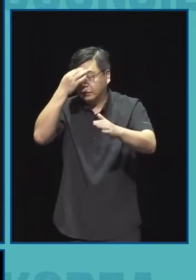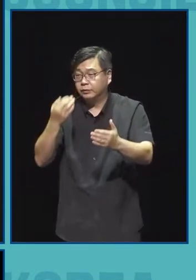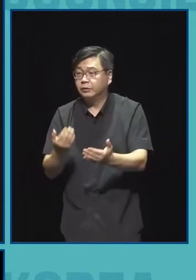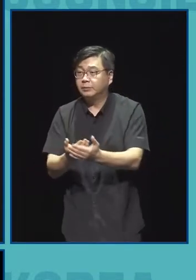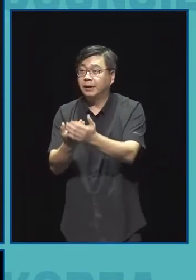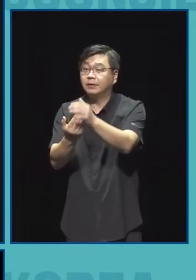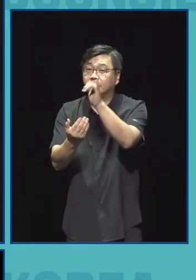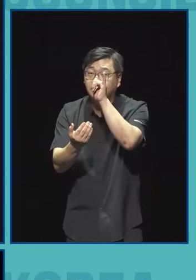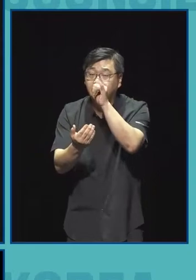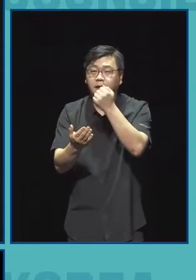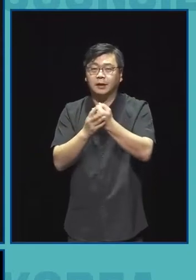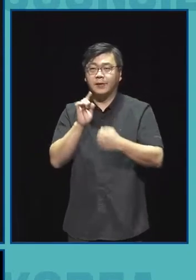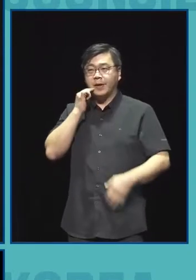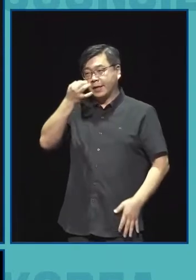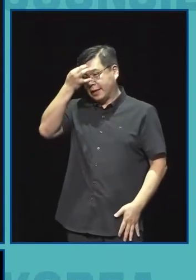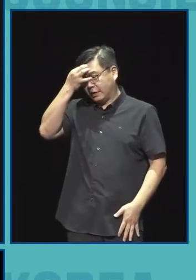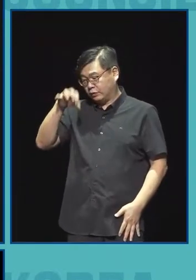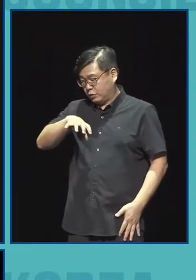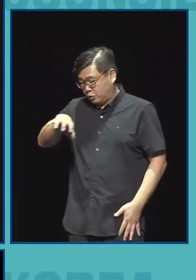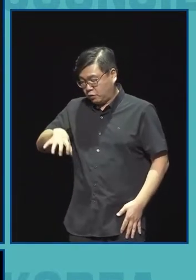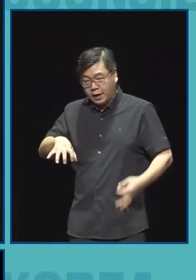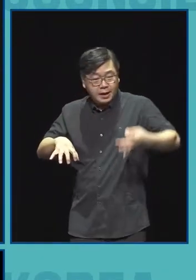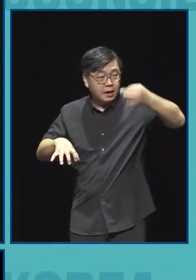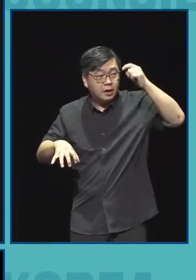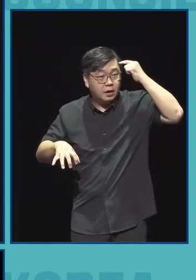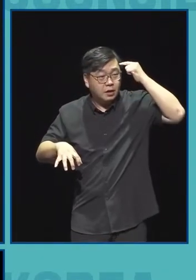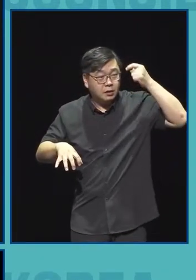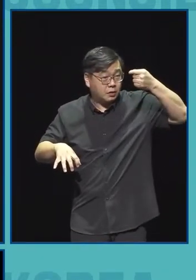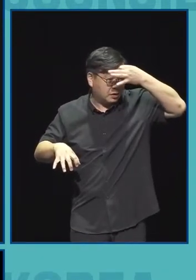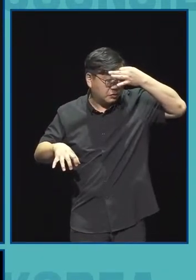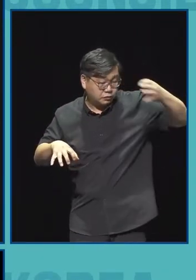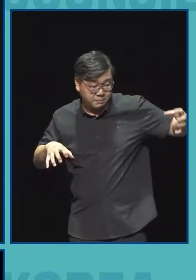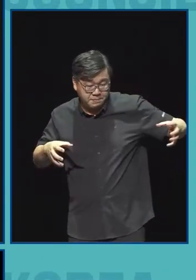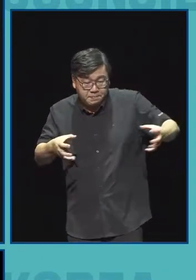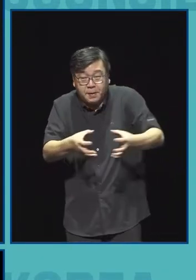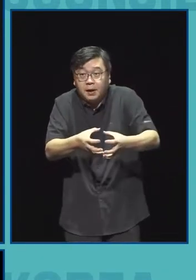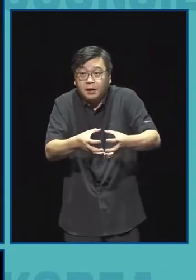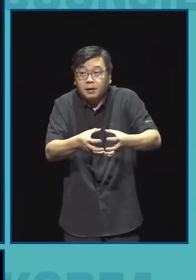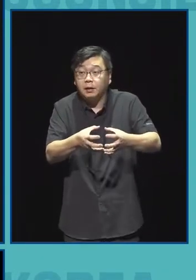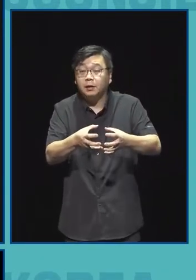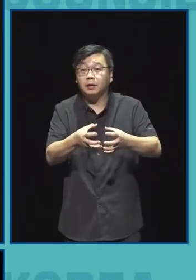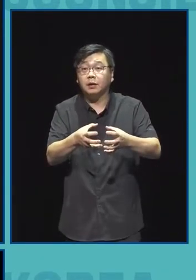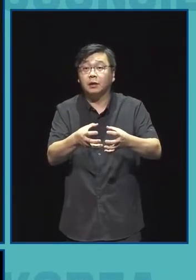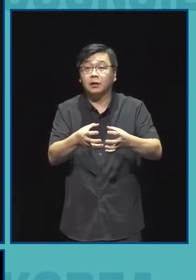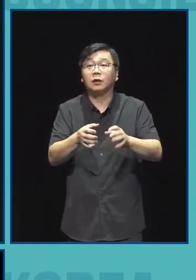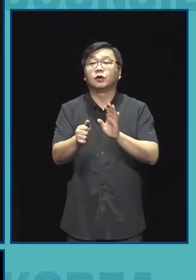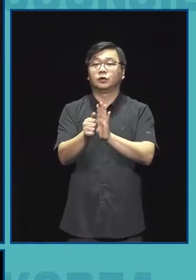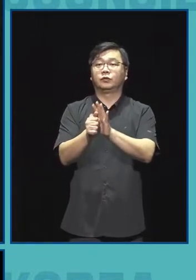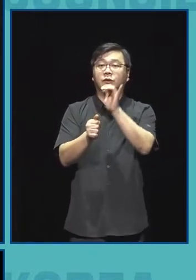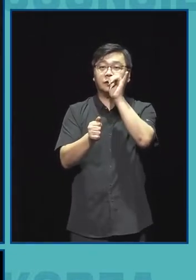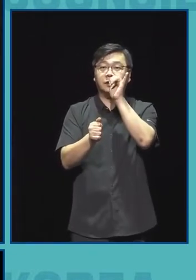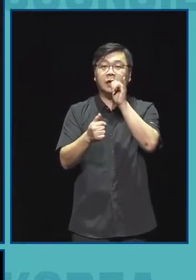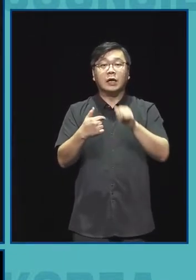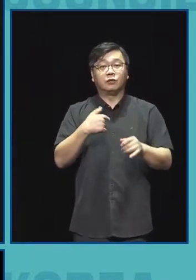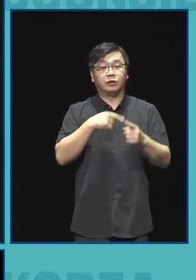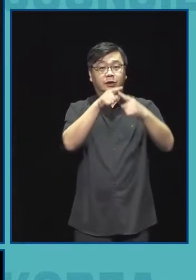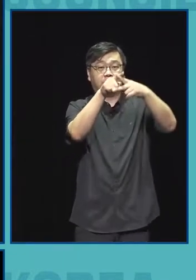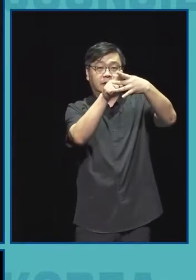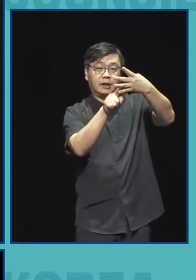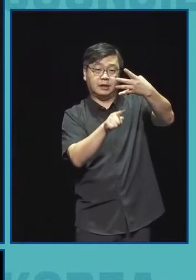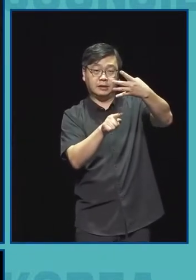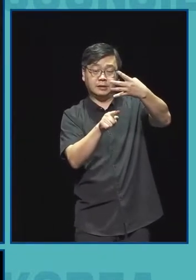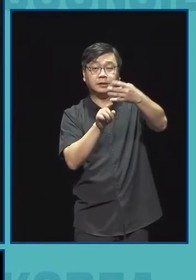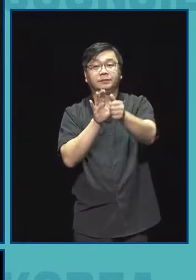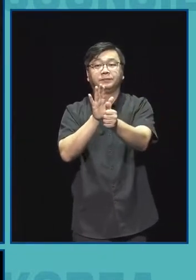예술이 과학기술을 만나는 새로운 도전과 실험을 지원하고 있습니다 그 중에서 미래사업부는 크게 네 가지 사업을